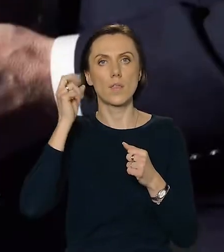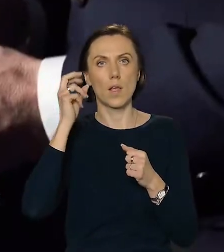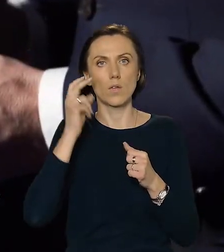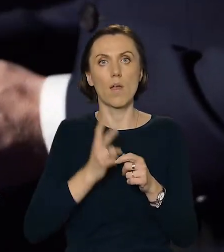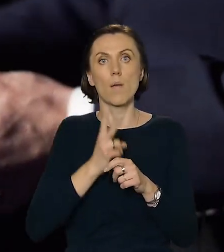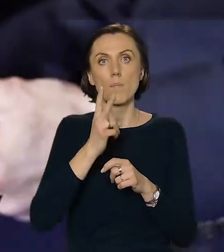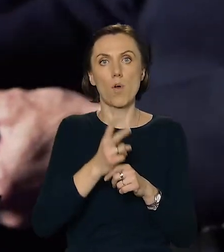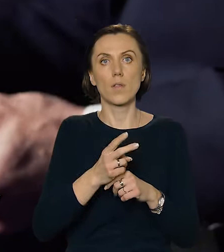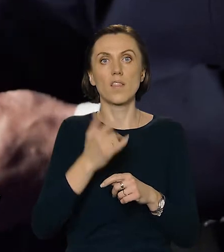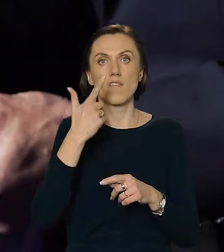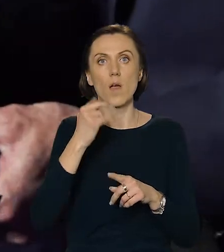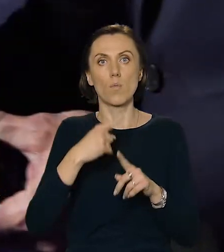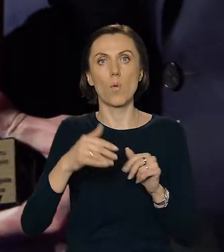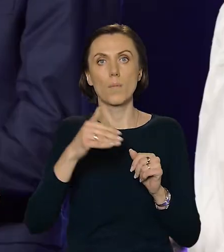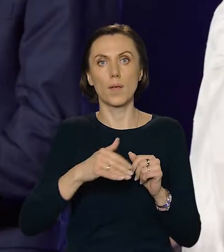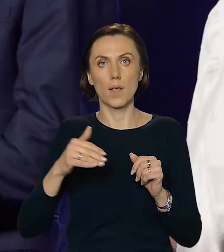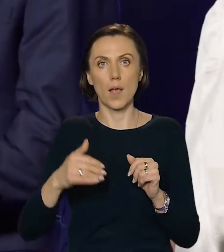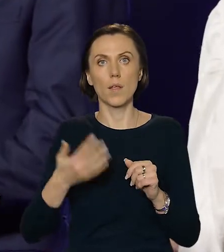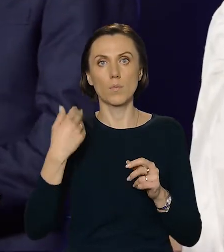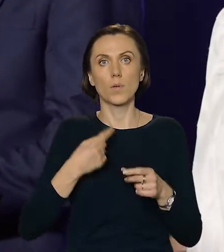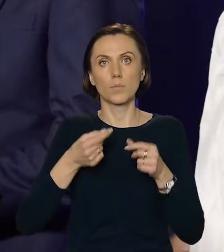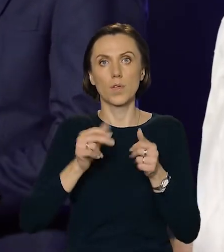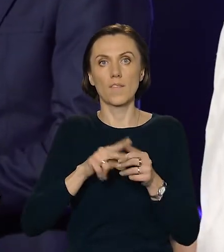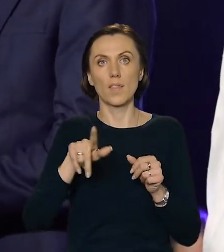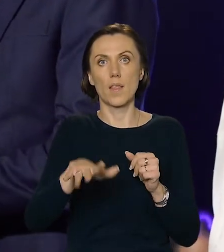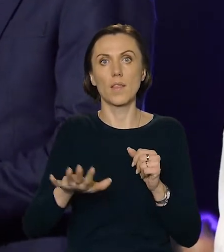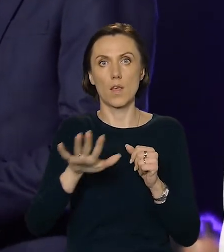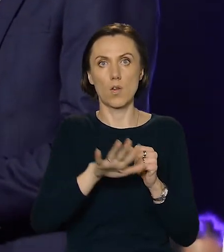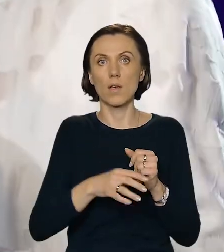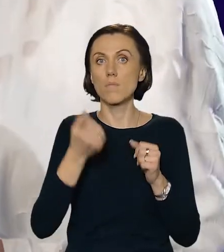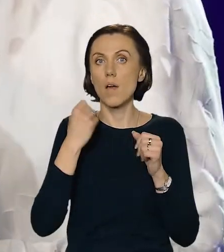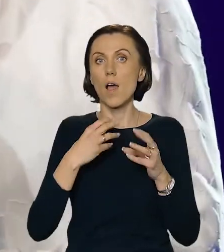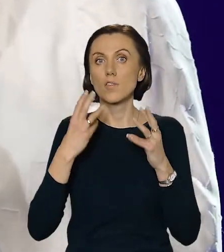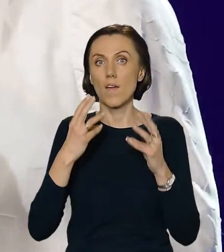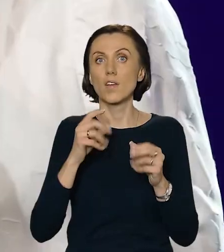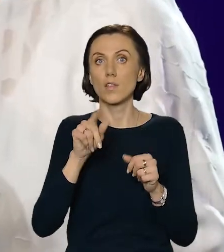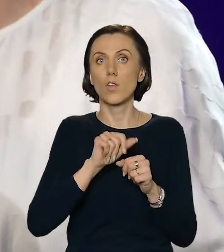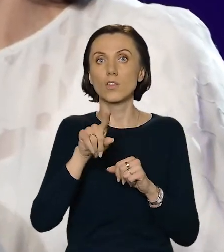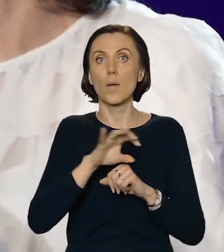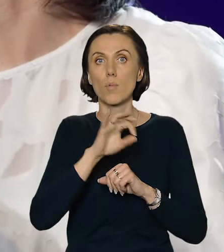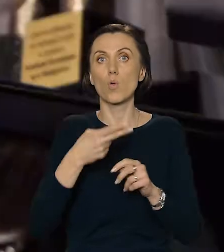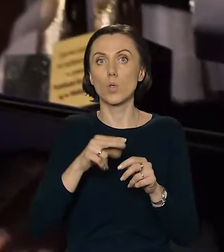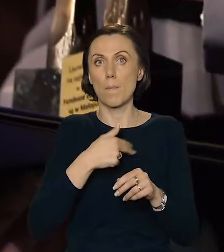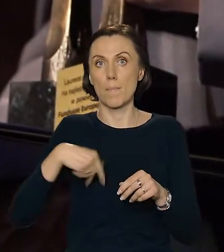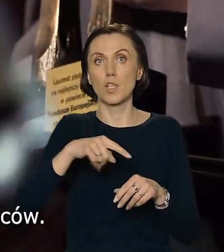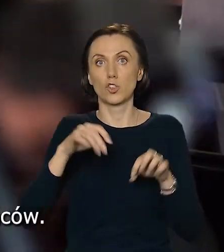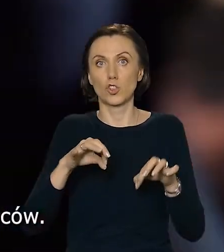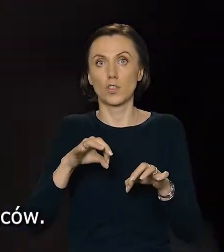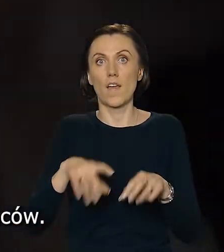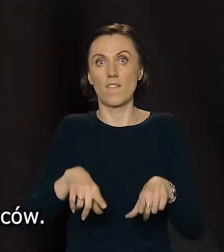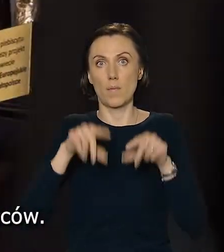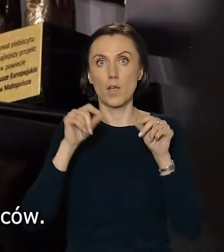Ponad 2,5 miliarda złotych zainwestowanych właśnie w ten region. Bardzo istotne jest to, że projekty, które dzisiaj wybraliśmy